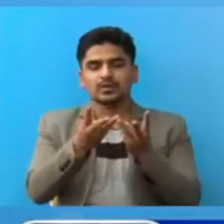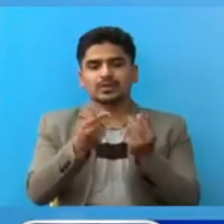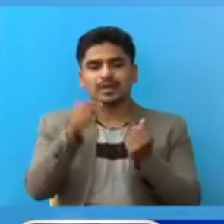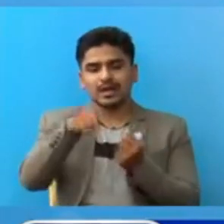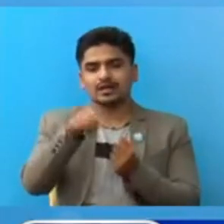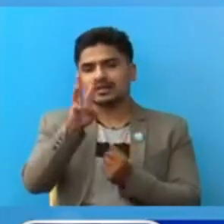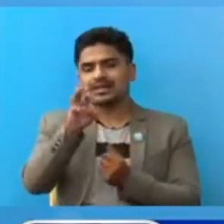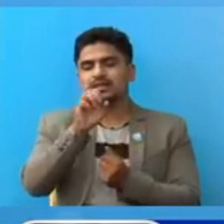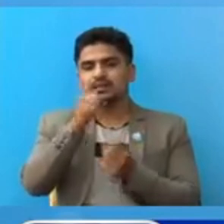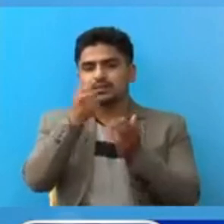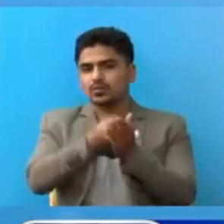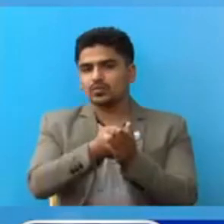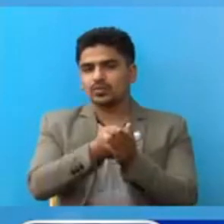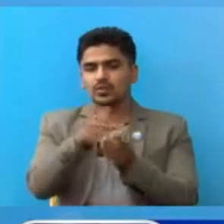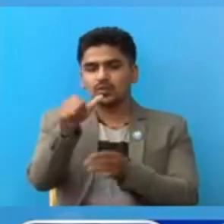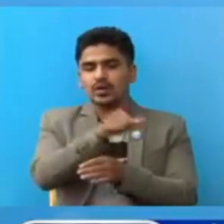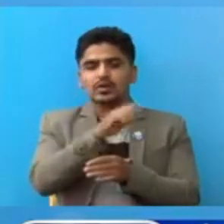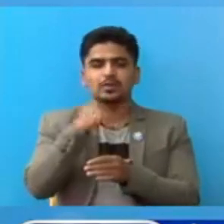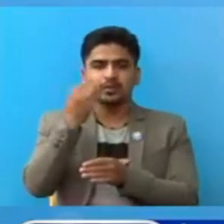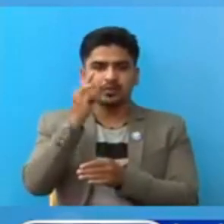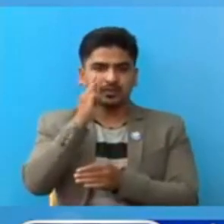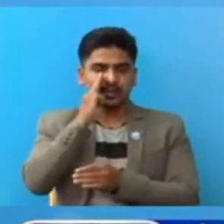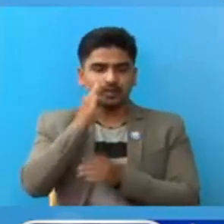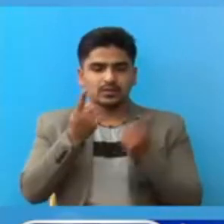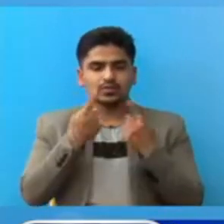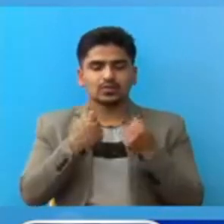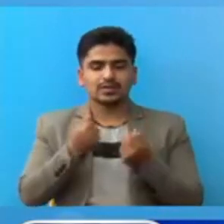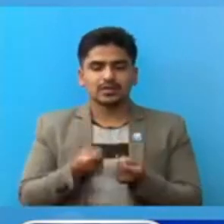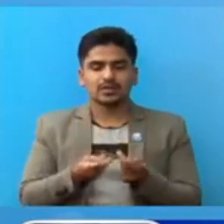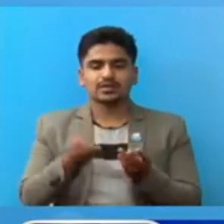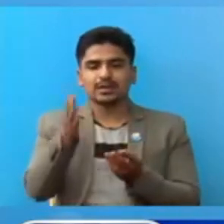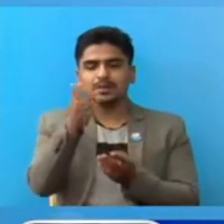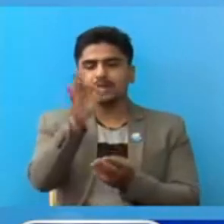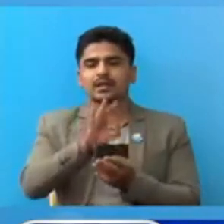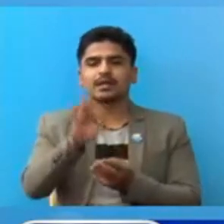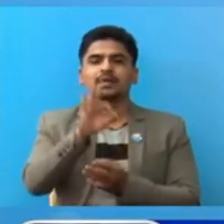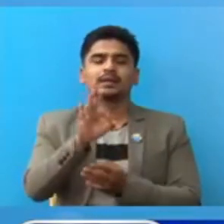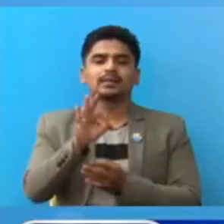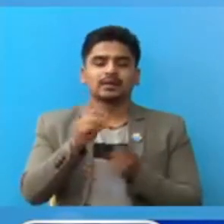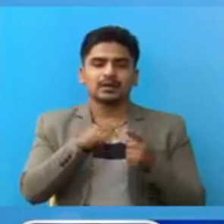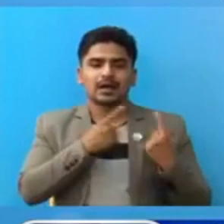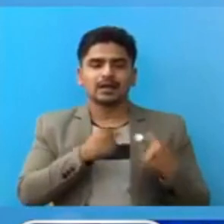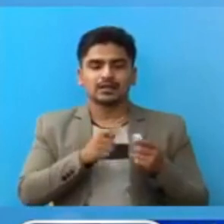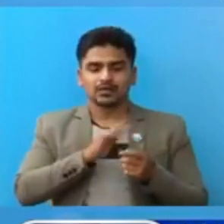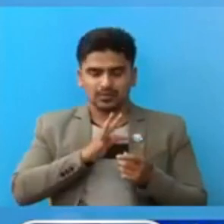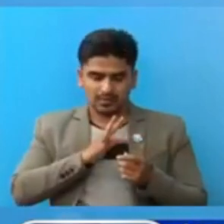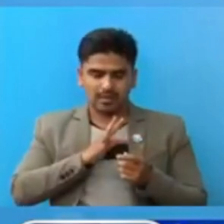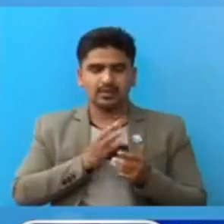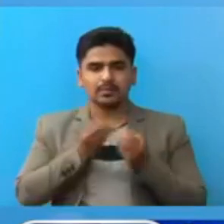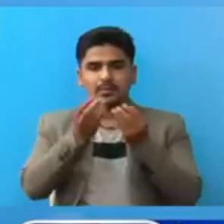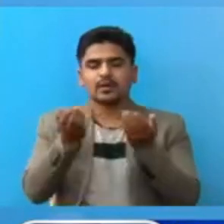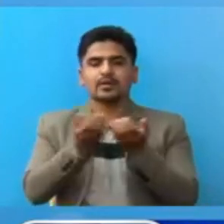तीस पुगे को थियो वहां को मिर्तु में स्वास्त्य तथा जन्संख्या मंत्रा ले हार्दिक संविद्धना